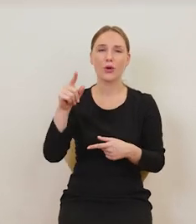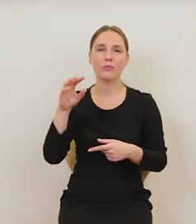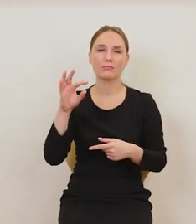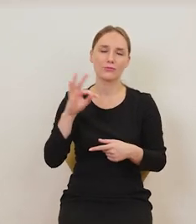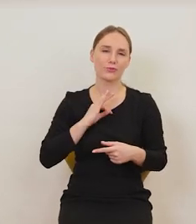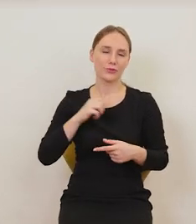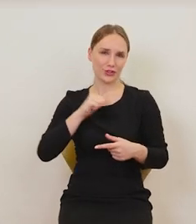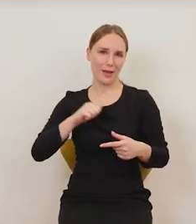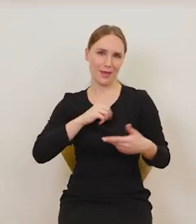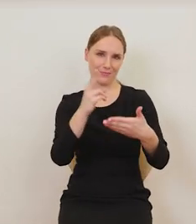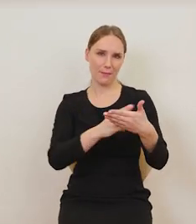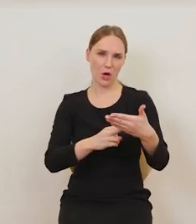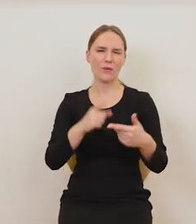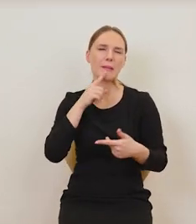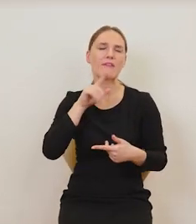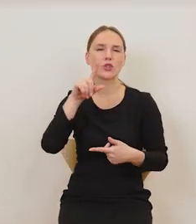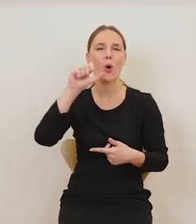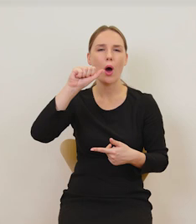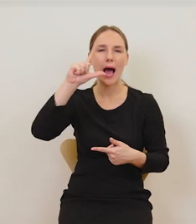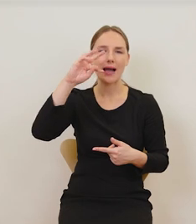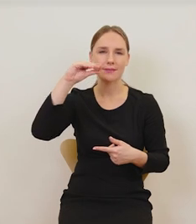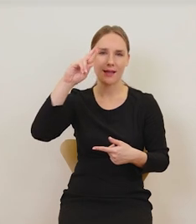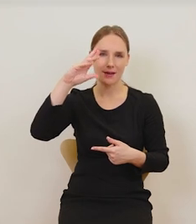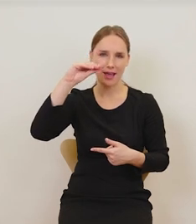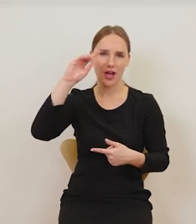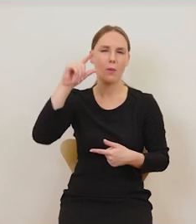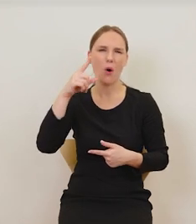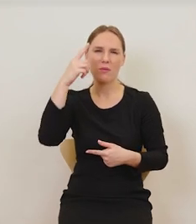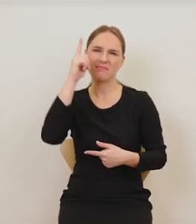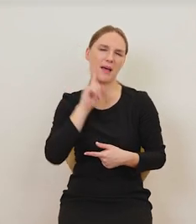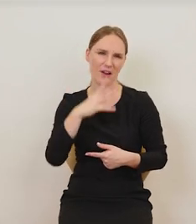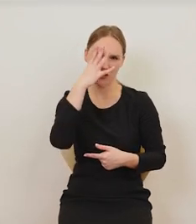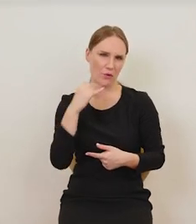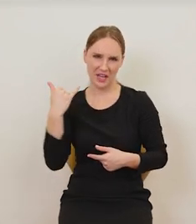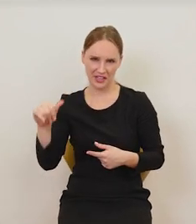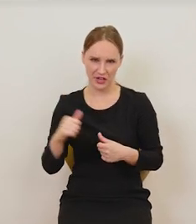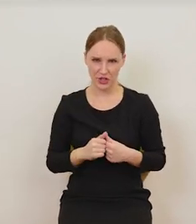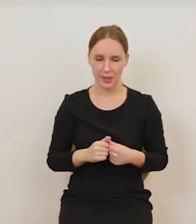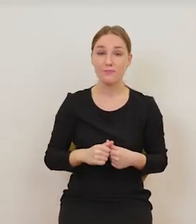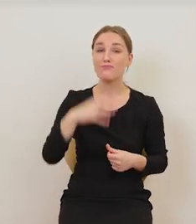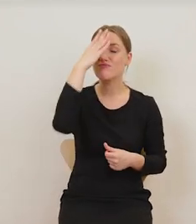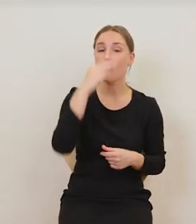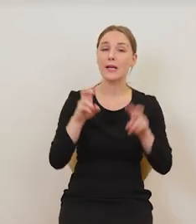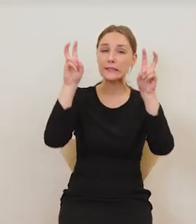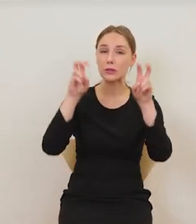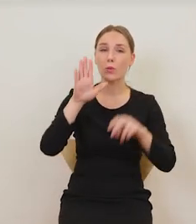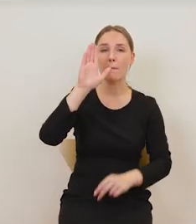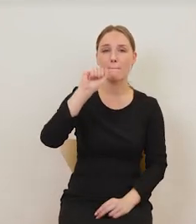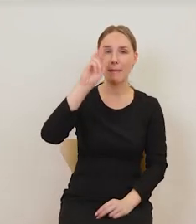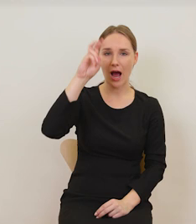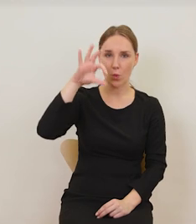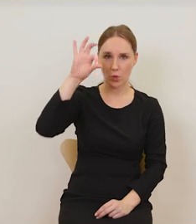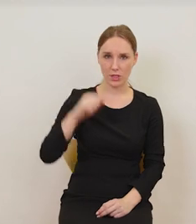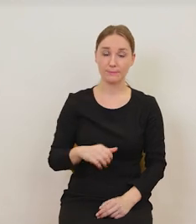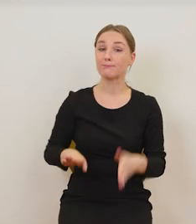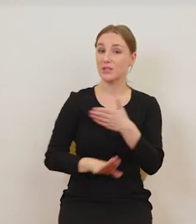alter ego, bo on tak nie wyglądał. Obraz zatytułowany jest Bachus. Przedstawia